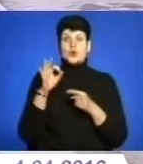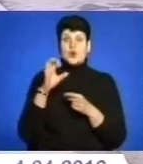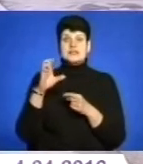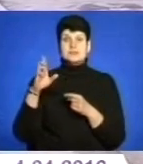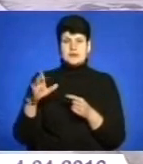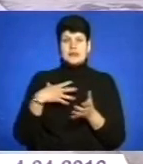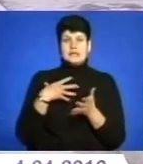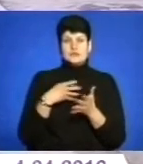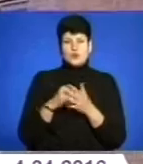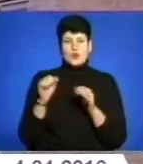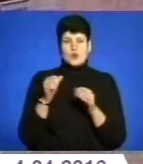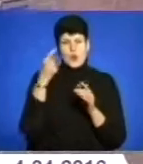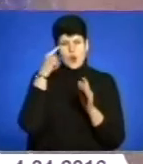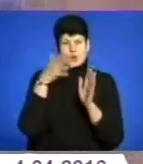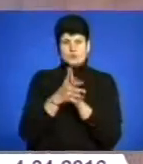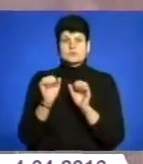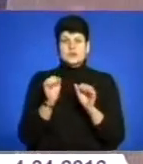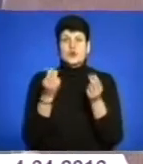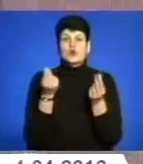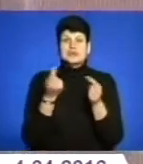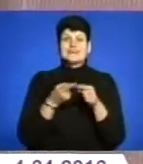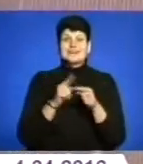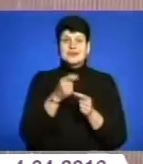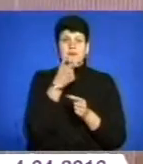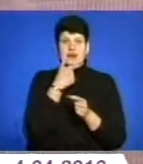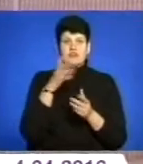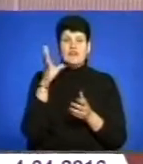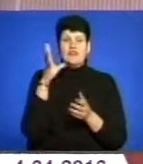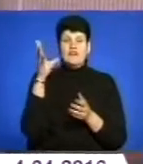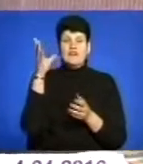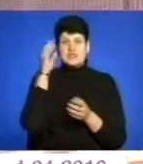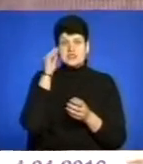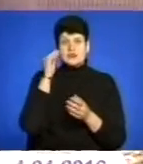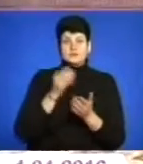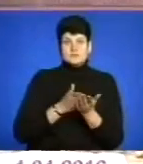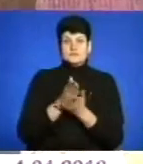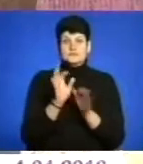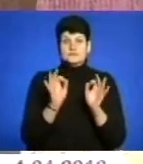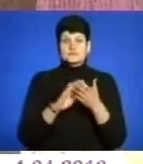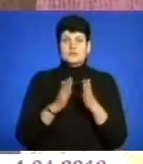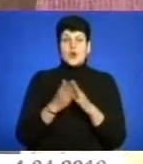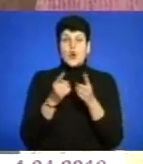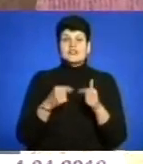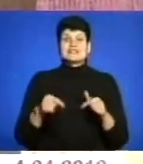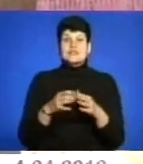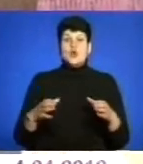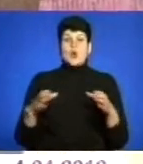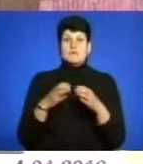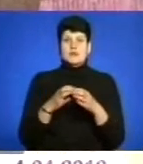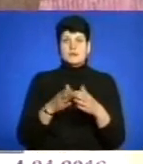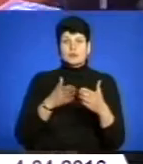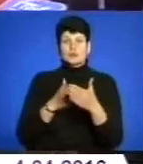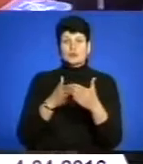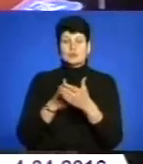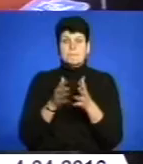і на власний розсуд розпоряджатися своїми грішми ці пані вважають виходом із ситуації. Та організацією об'єднання блокують